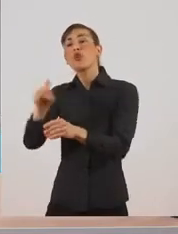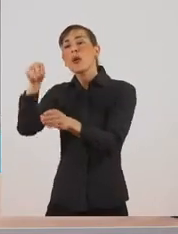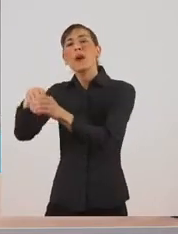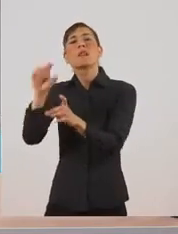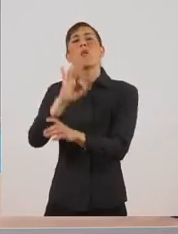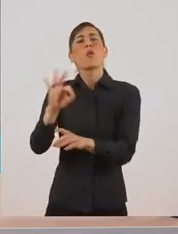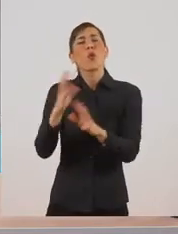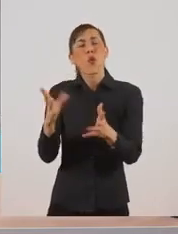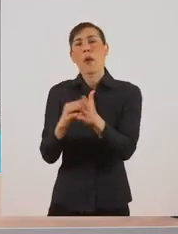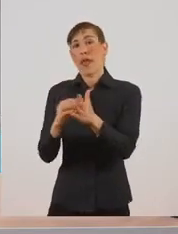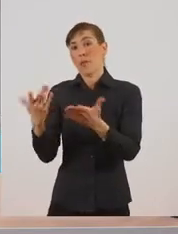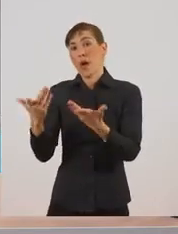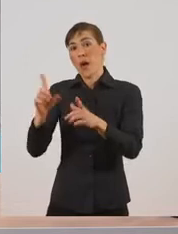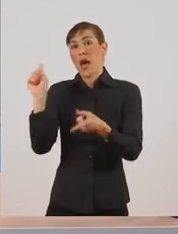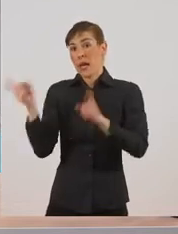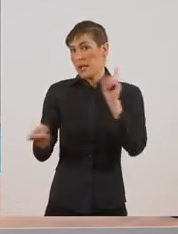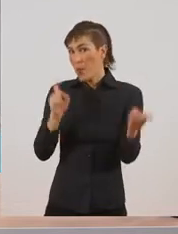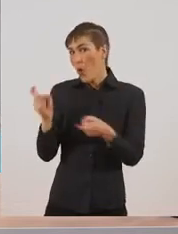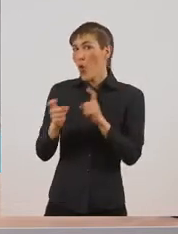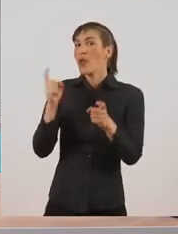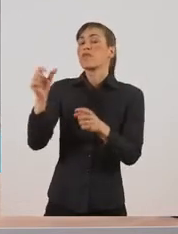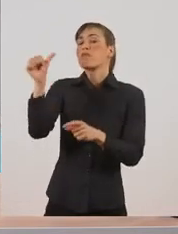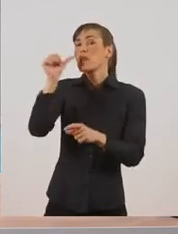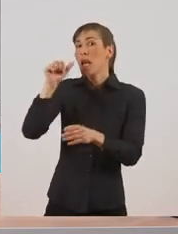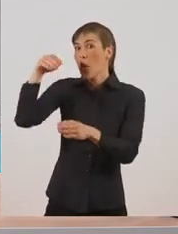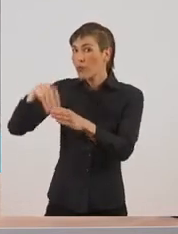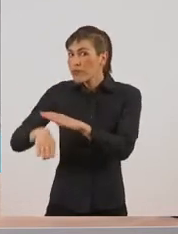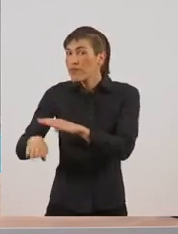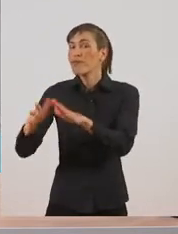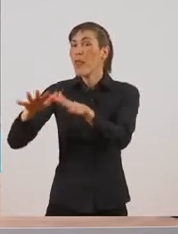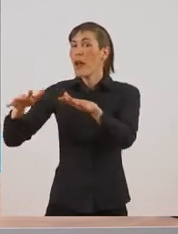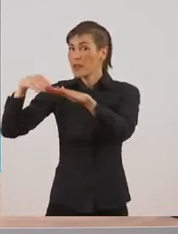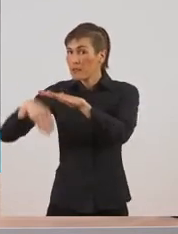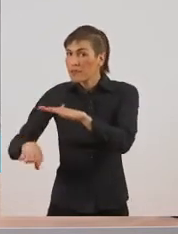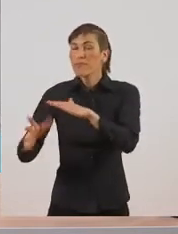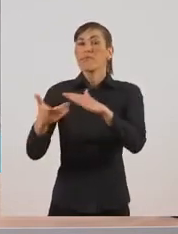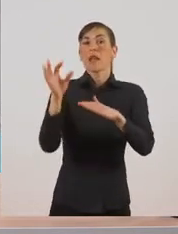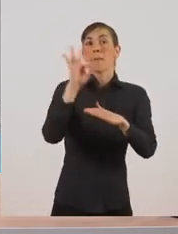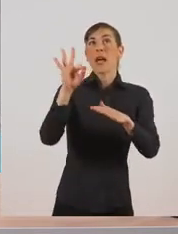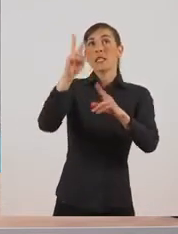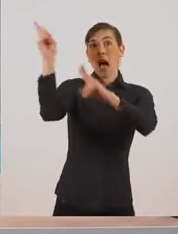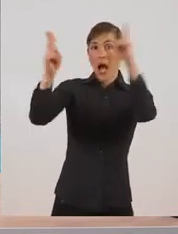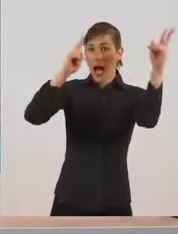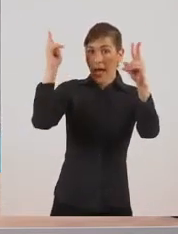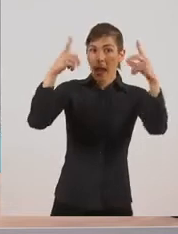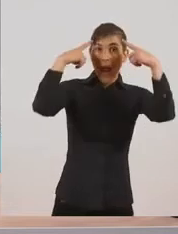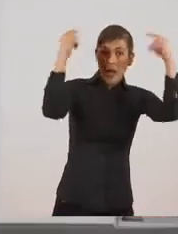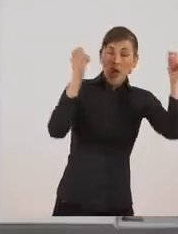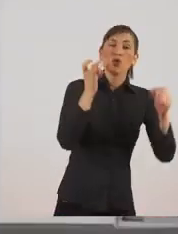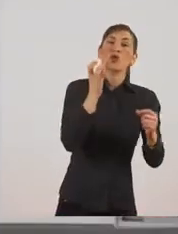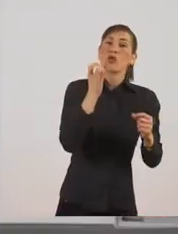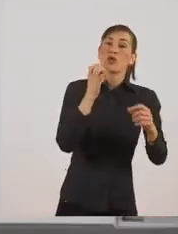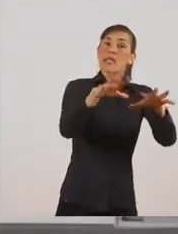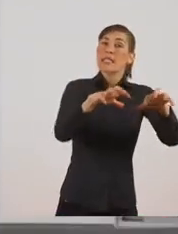στο νερό, η μέλισσα στον αέρα και ο λύκος στην ξηρά.